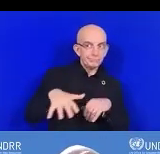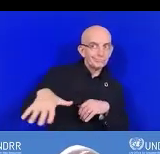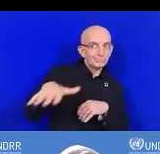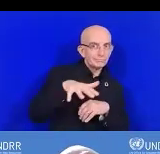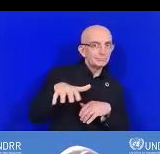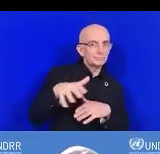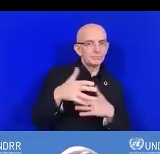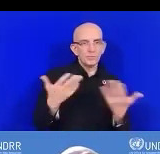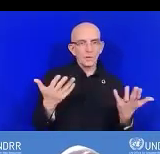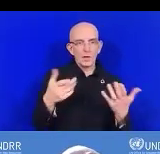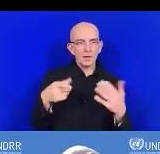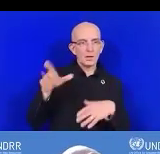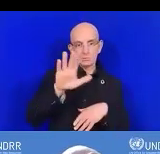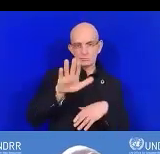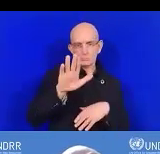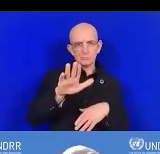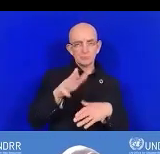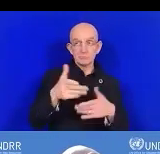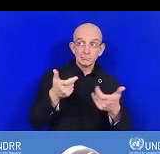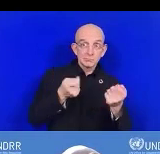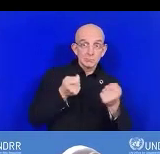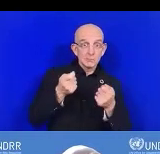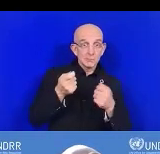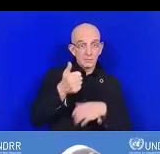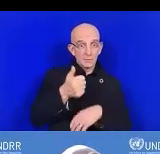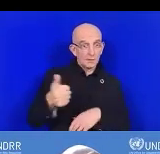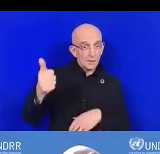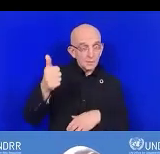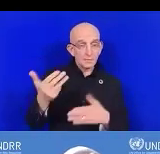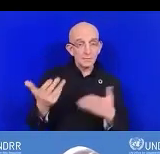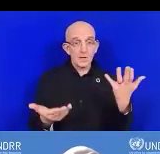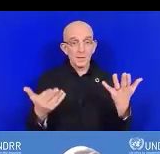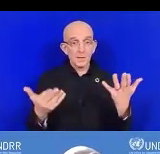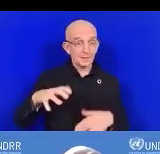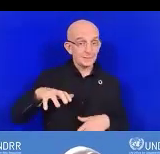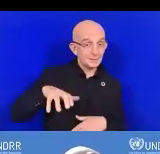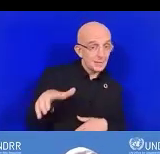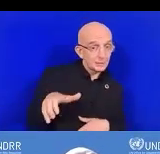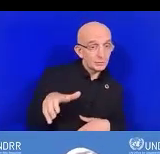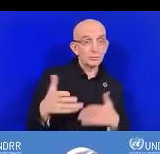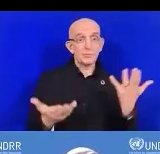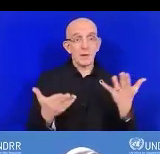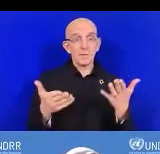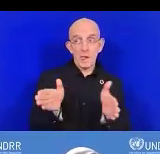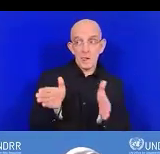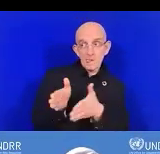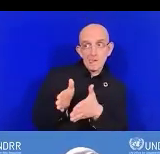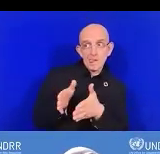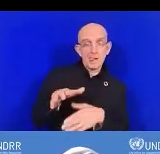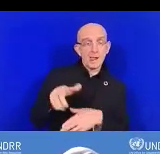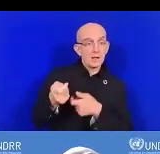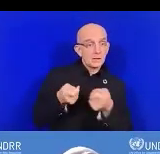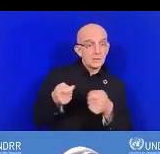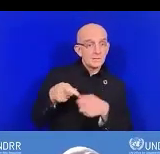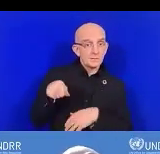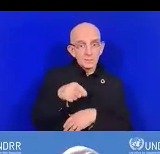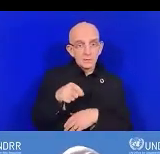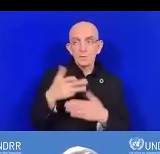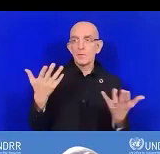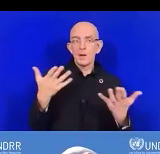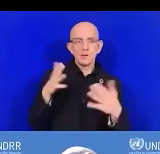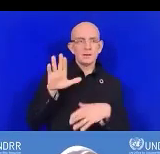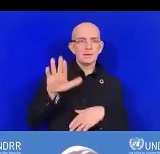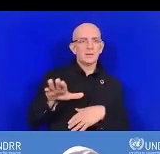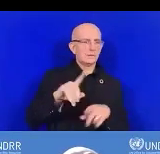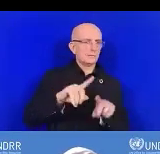local ou provincial. Il s'agit du statut quo de la